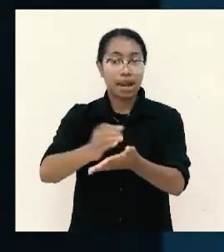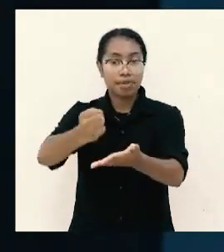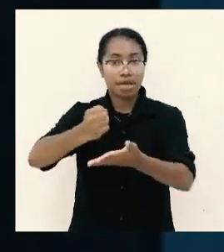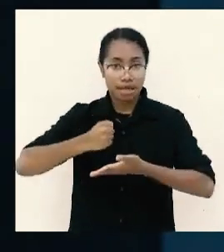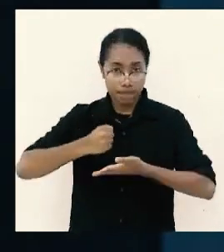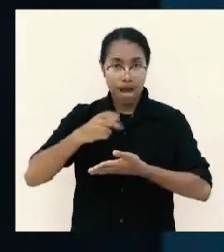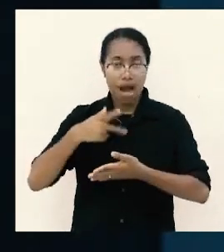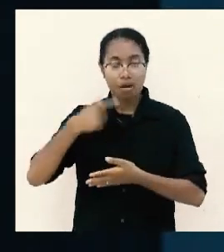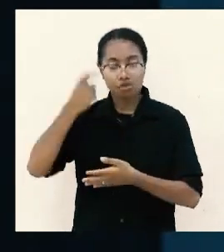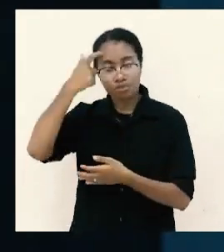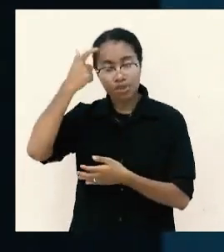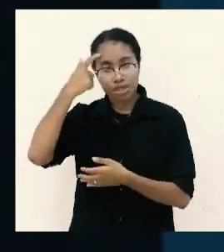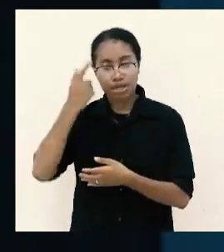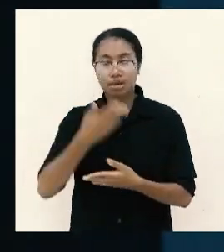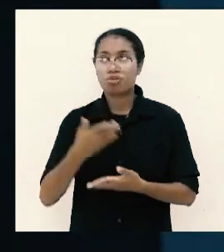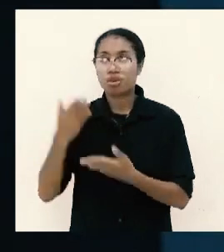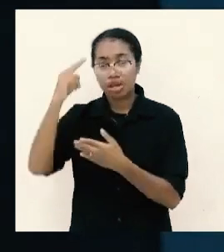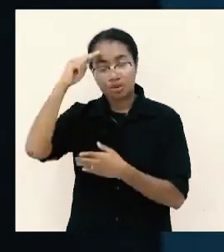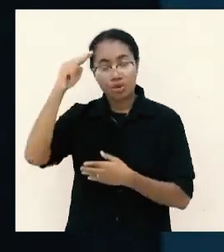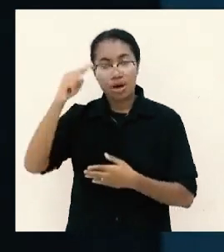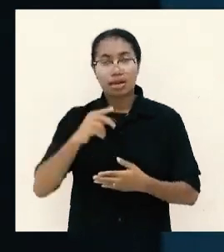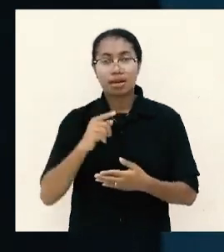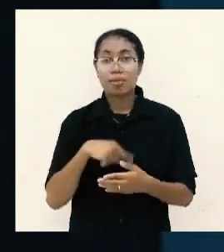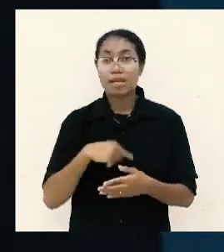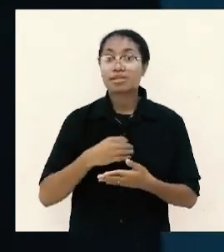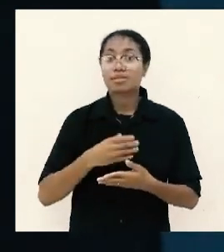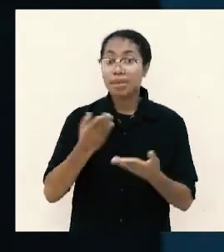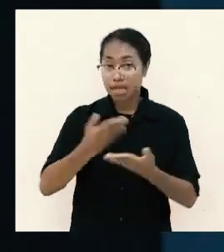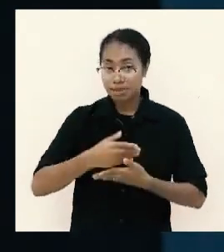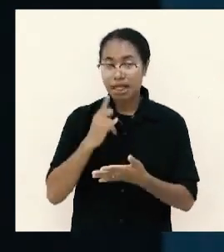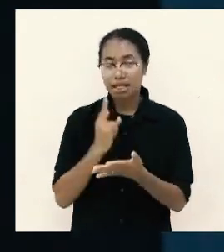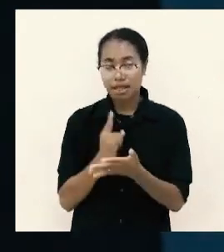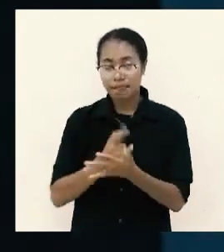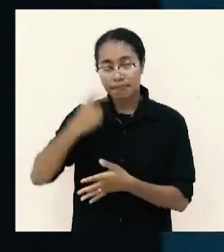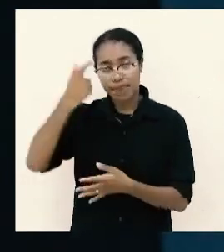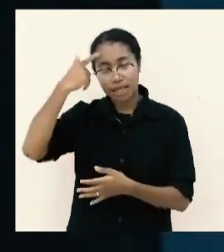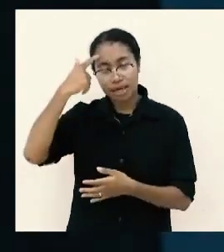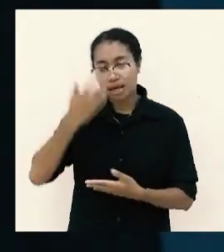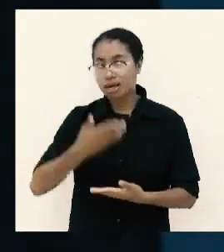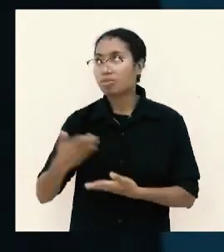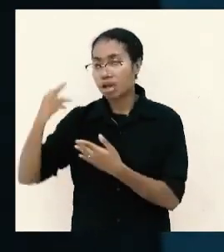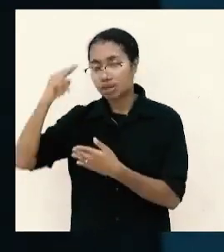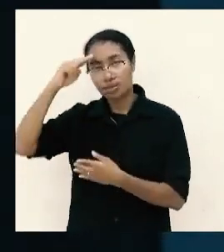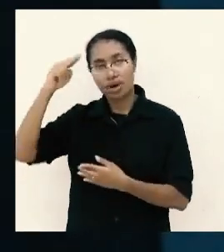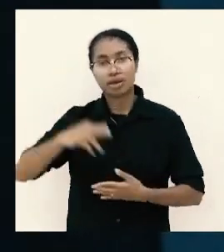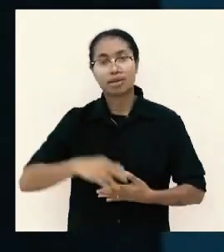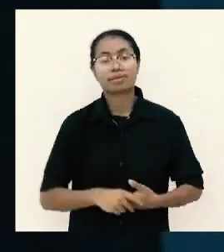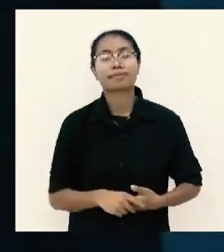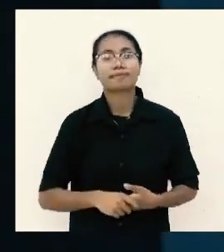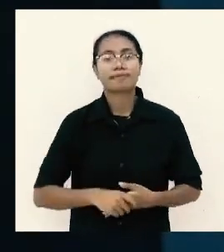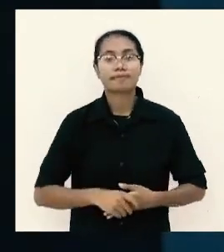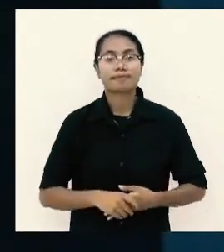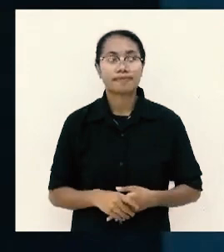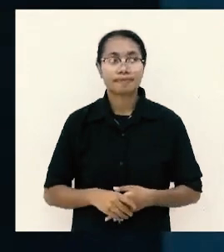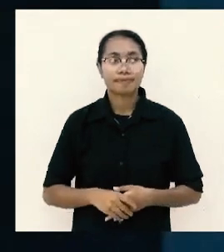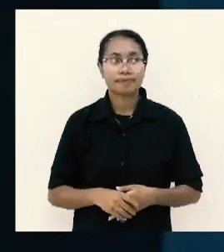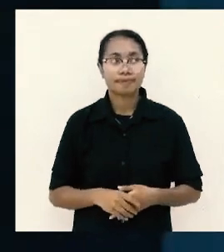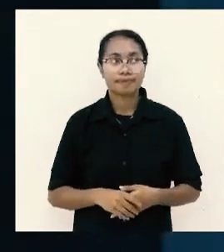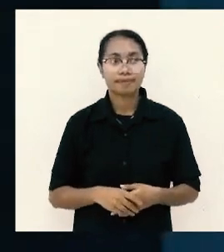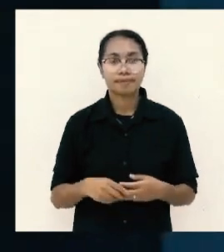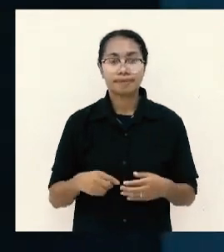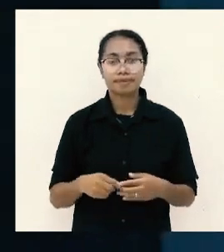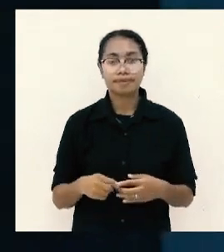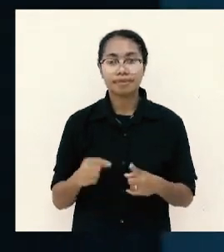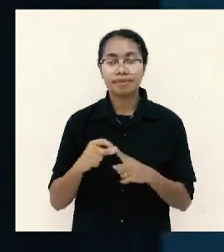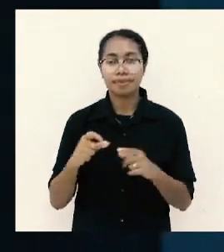pikirkan kemuliaan Tuhan waktu menerima pikirkan kemuliaan Tuhan pesan firman